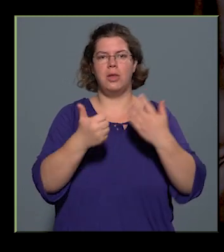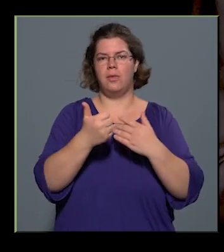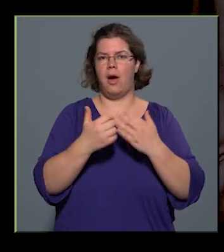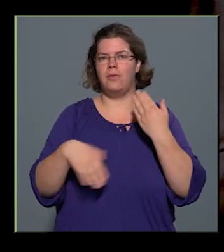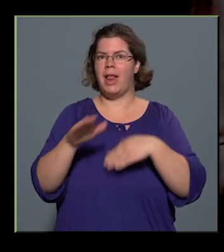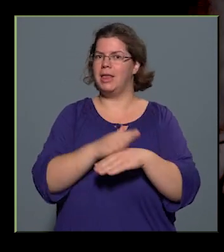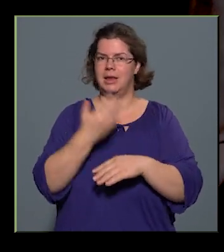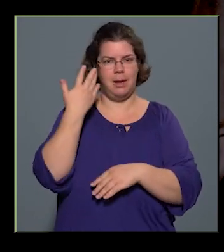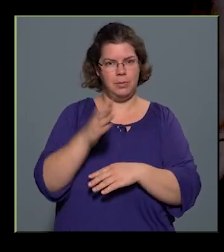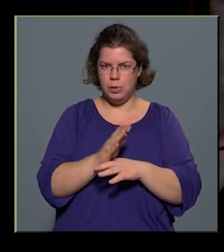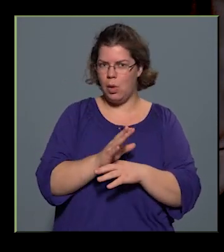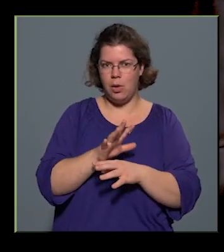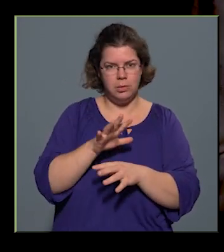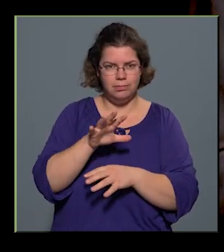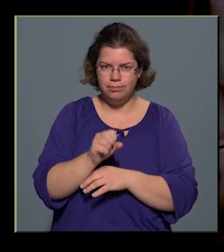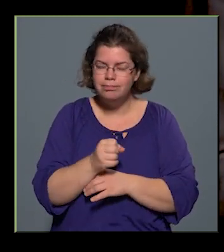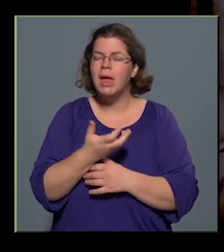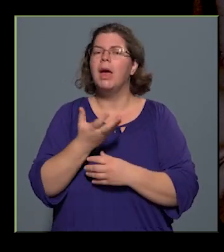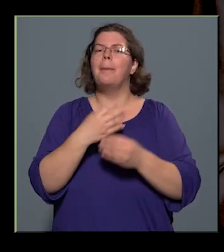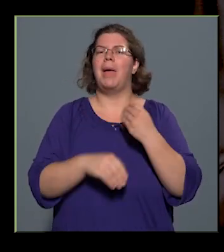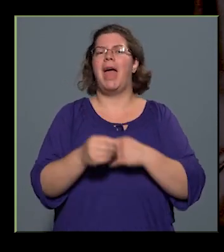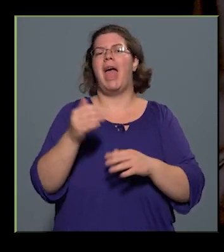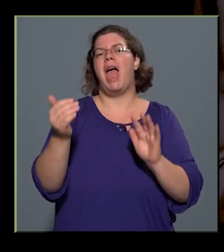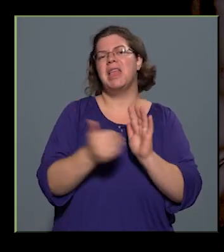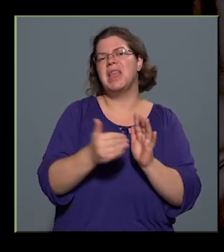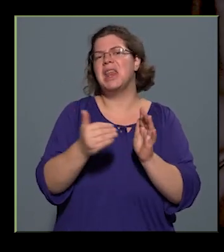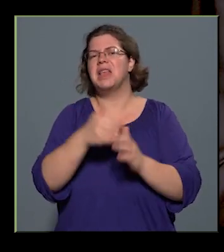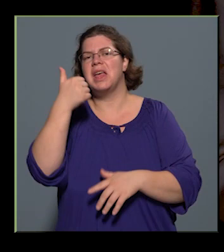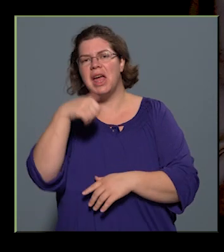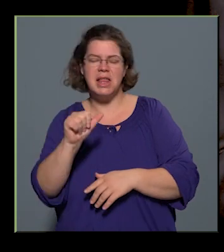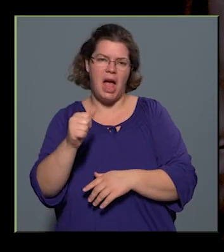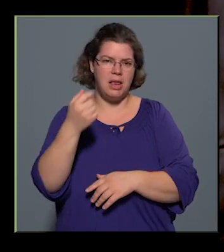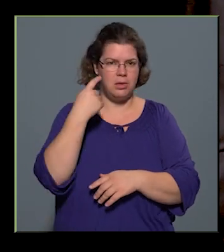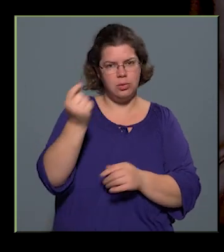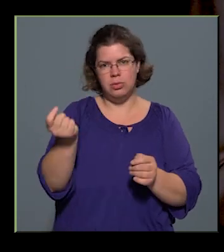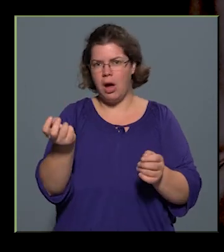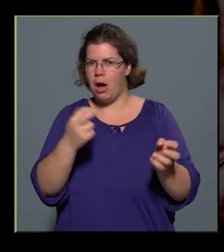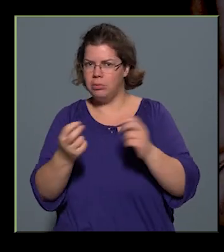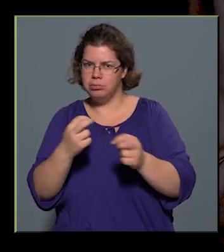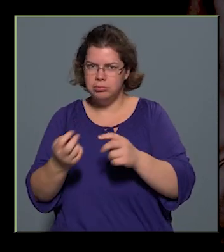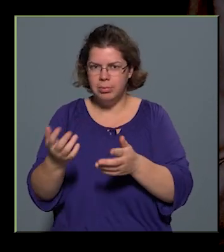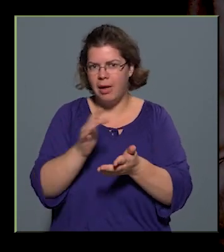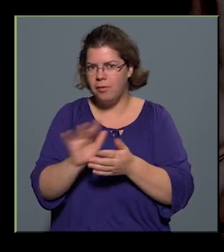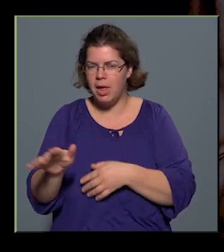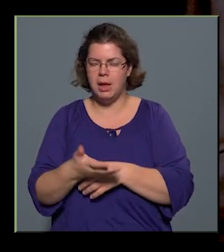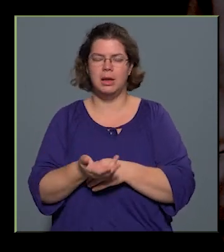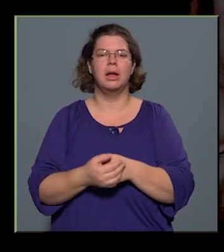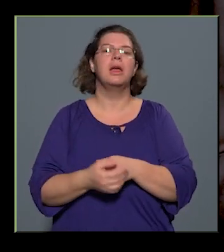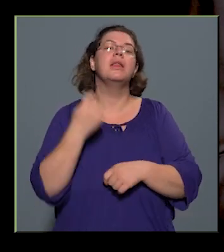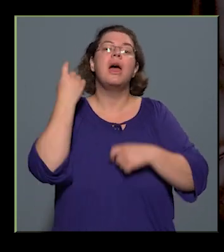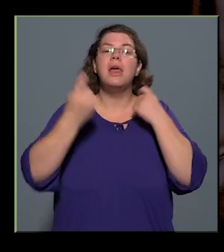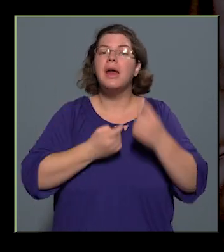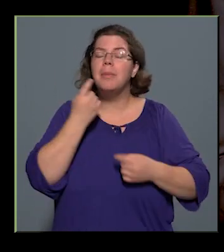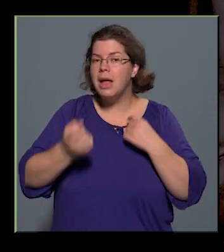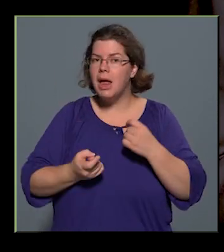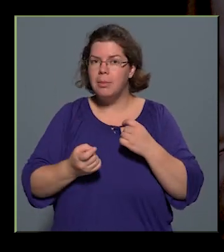aki egyhez jutni, mert csak 1000-1100-an férnek be két eladásra a terembe. Akik itt vannak, remélem, hogy nagyon jól fogják érezni